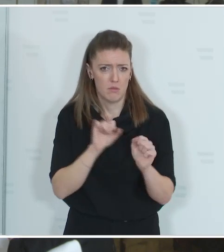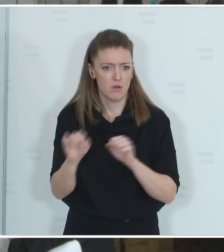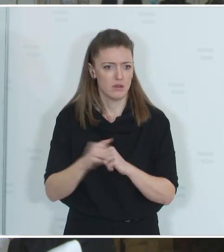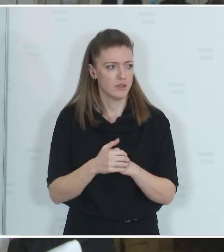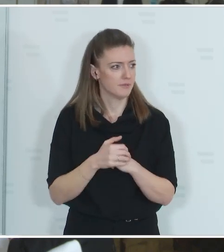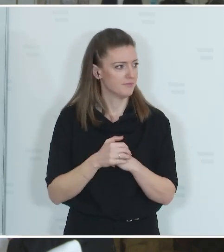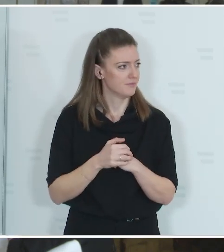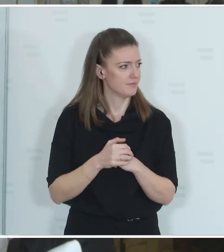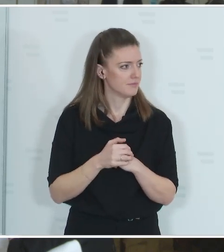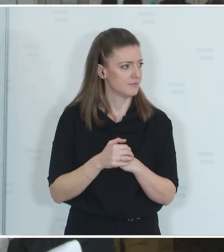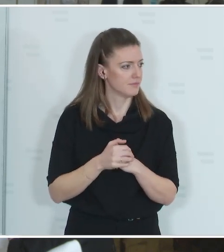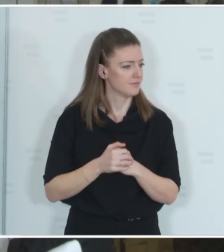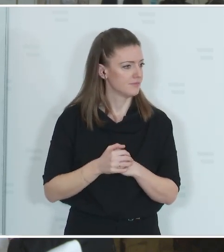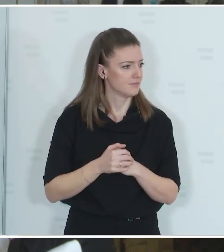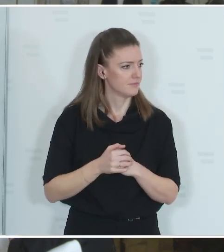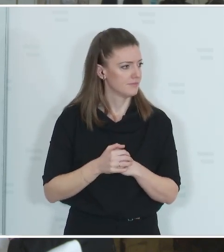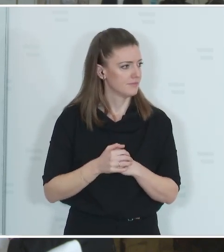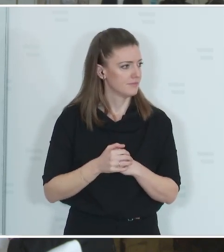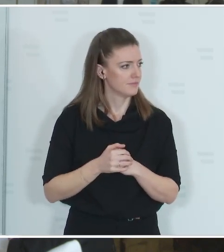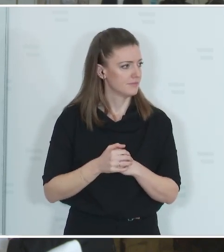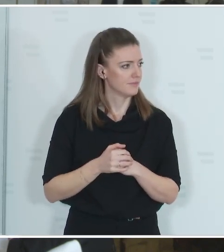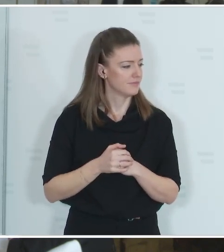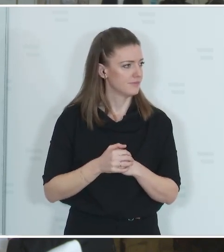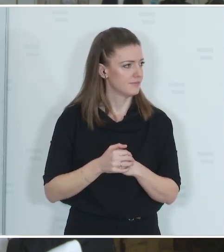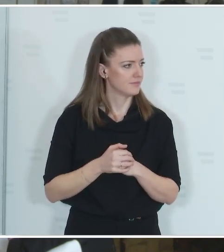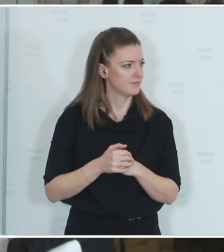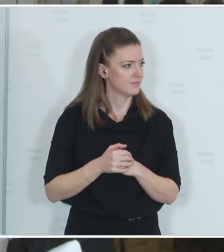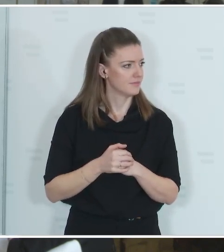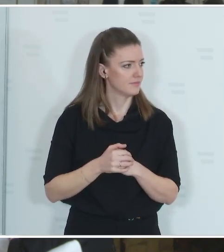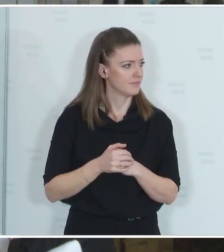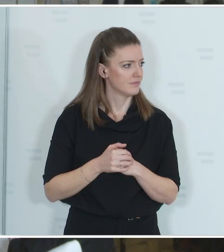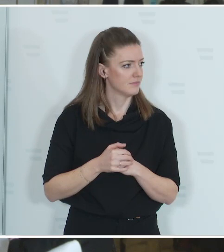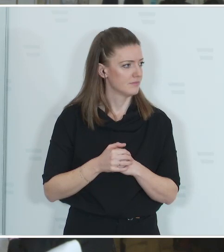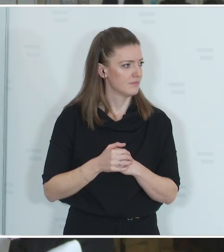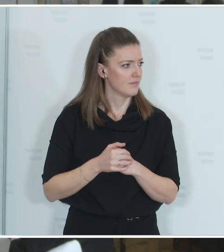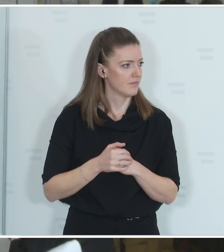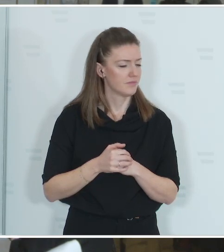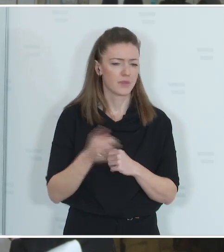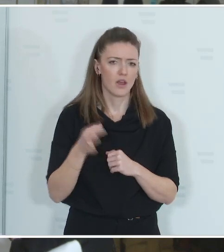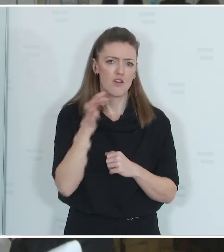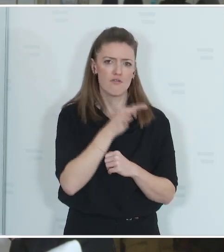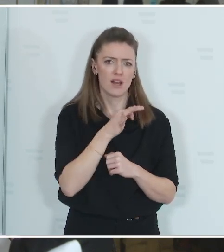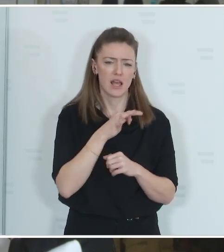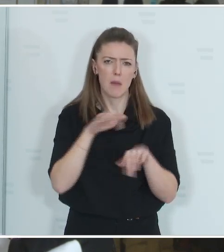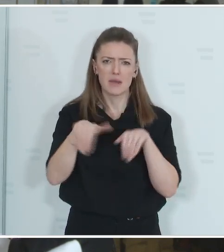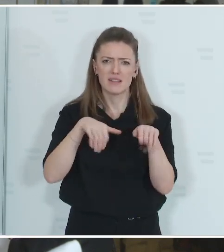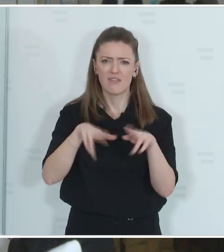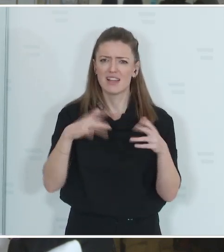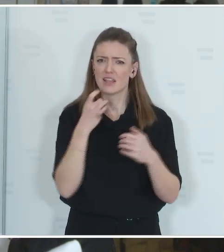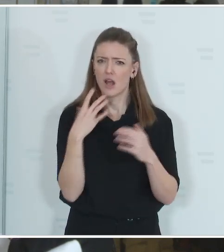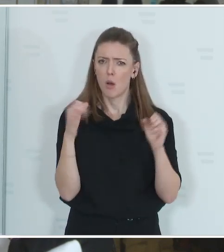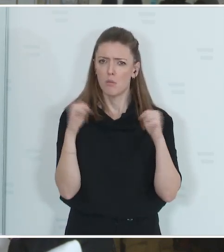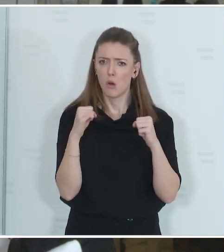Fragen? Aus der Presseagentur, Patrick Beilner. Ich möchte fragen, was da jetzt genau im Ministerrat eigentlich beschlossen wurde, weil das dieses